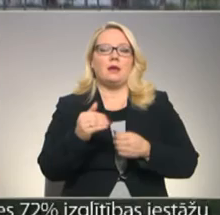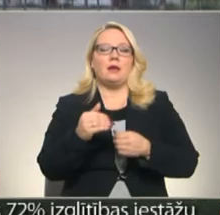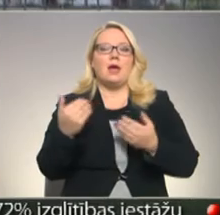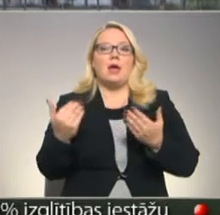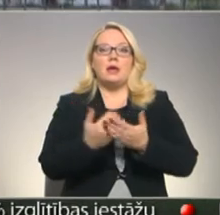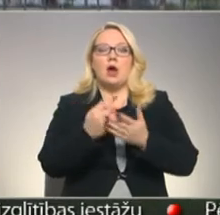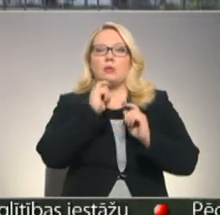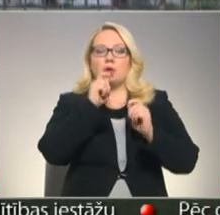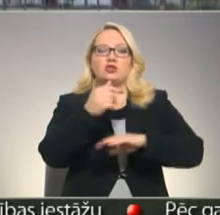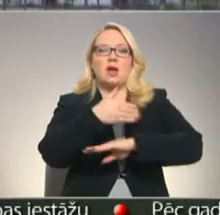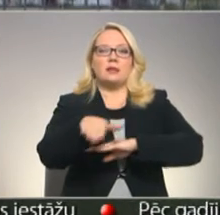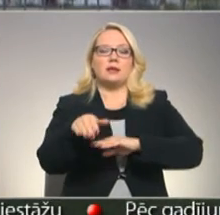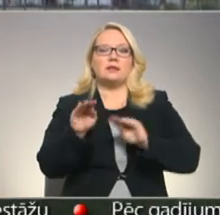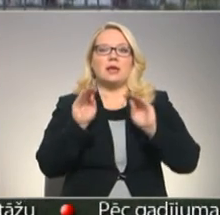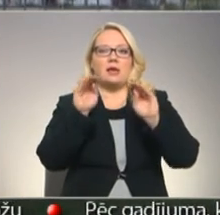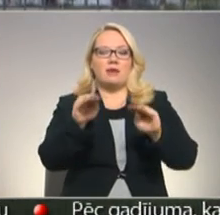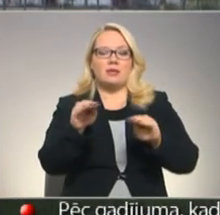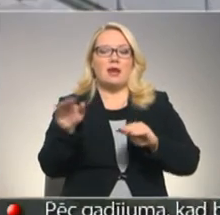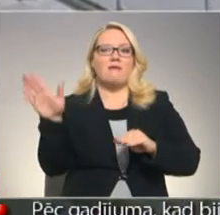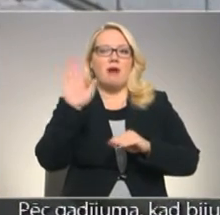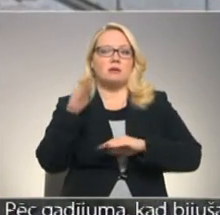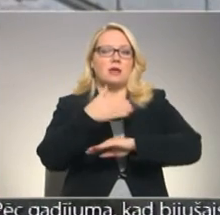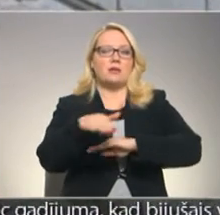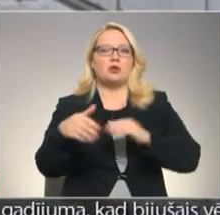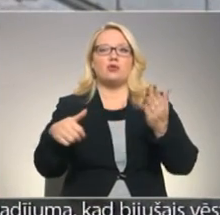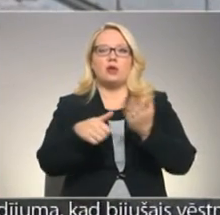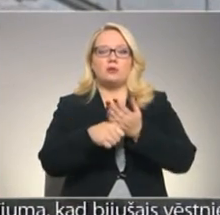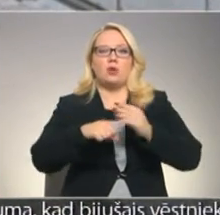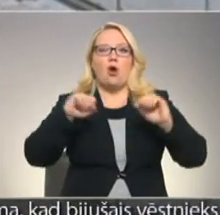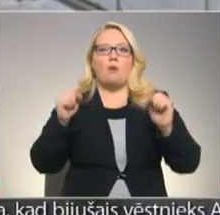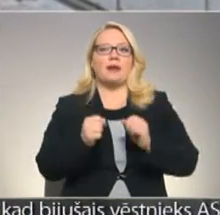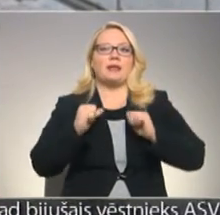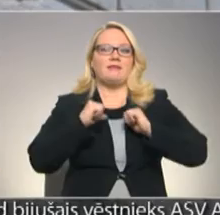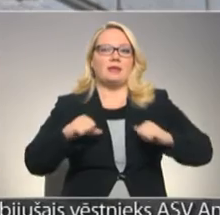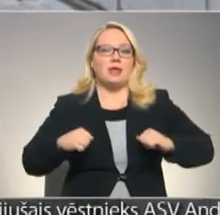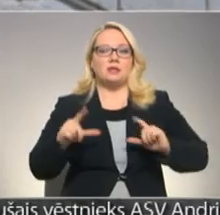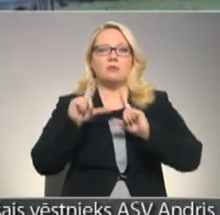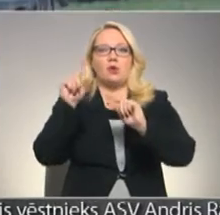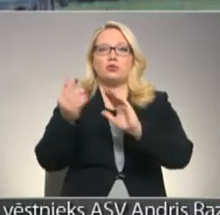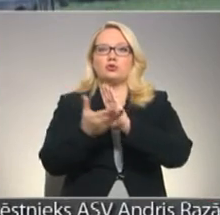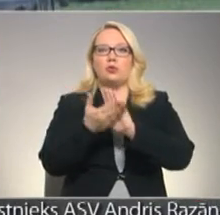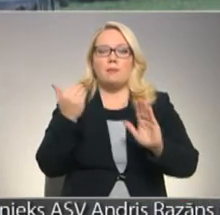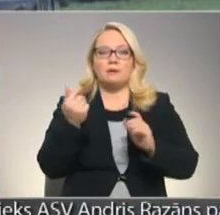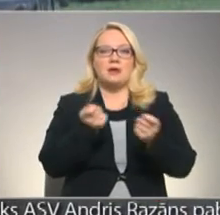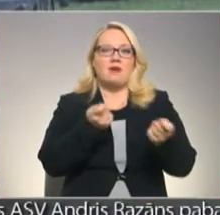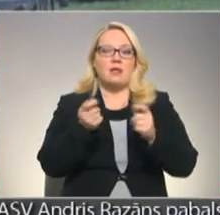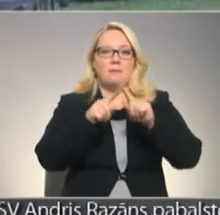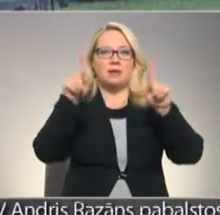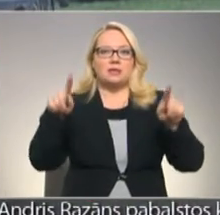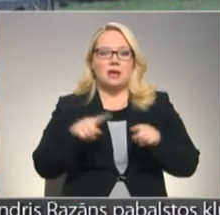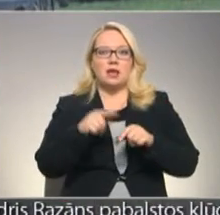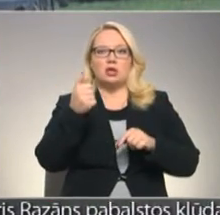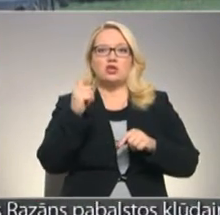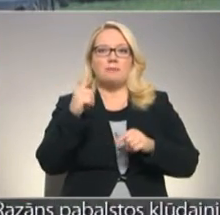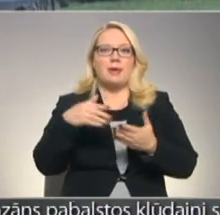Jāmpiešķirtās adreses tiek ievadītas valsts adrešu reģistrā. Tā kā operatīvie dienesti dodoties uz izsaukumiem vadās pēc kārtēp GPS,